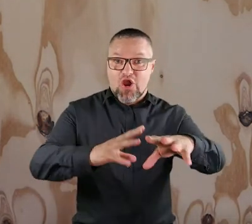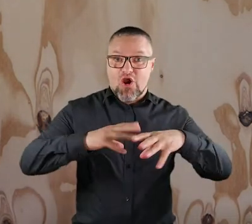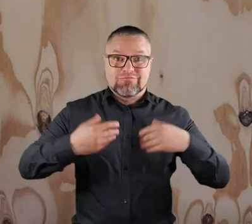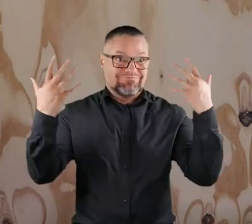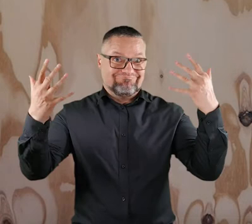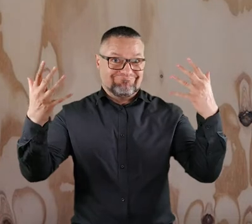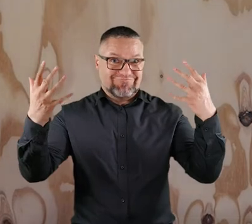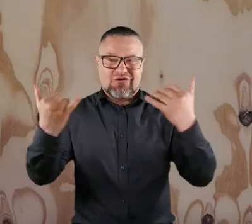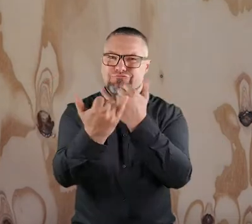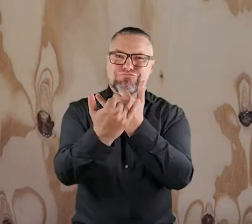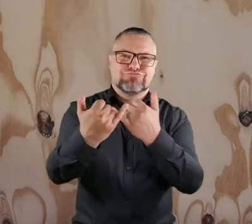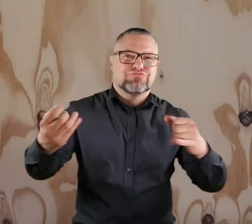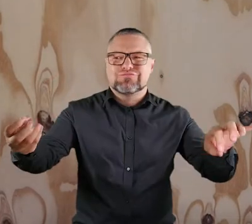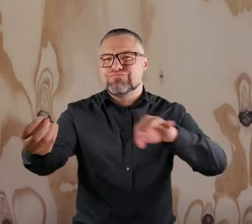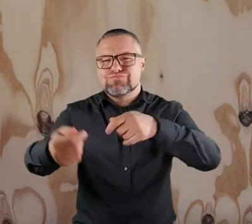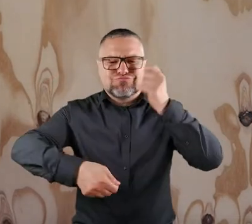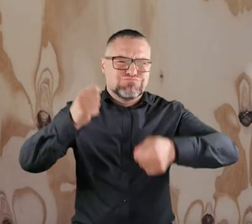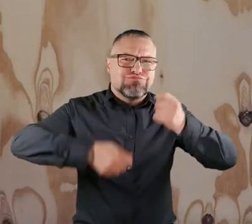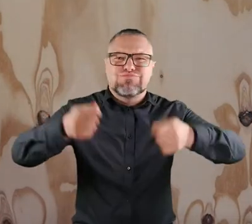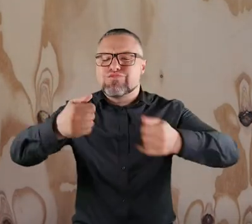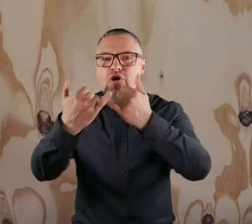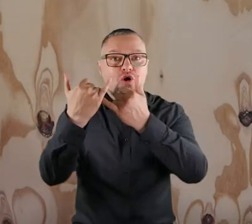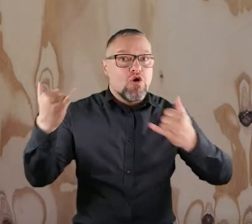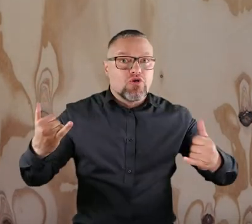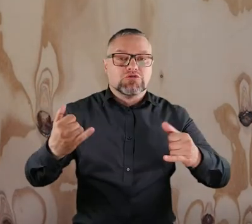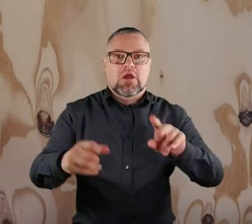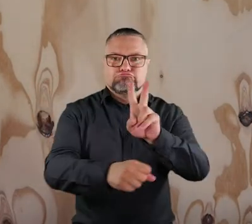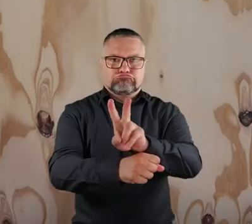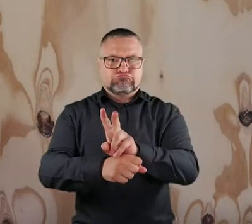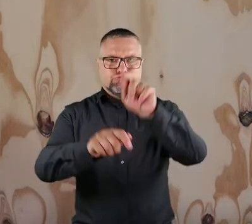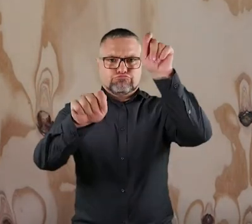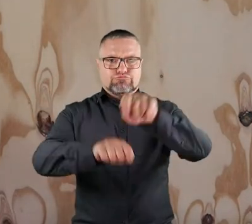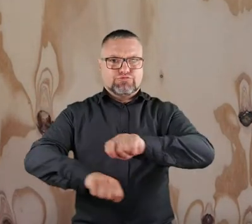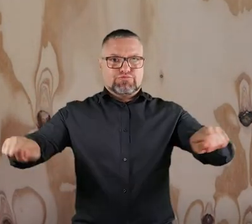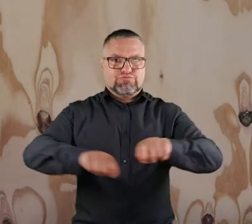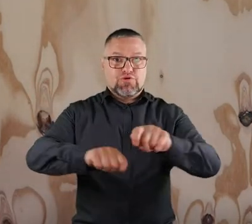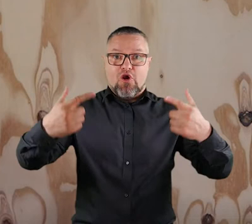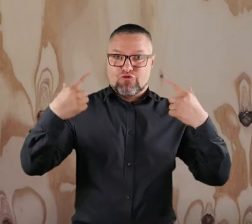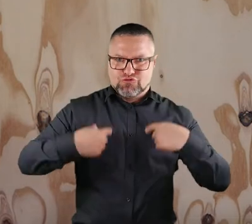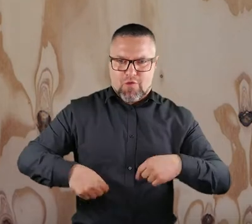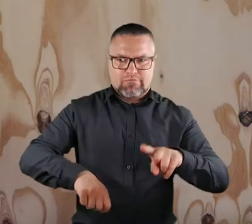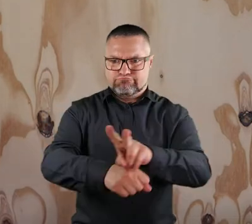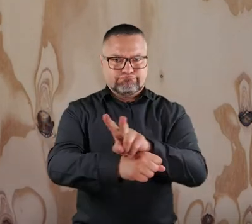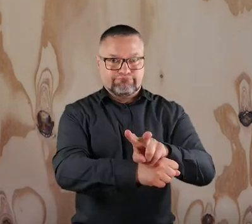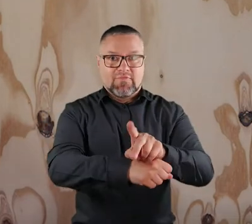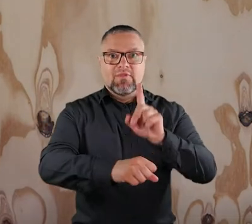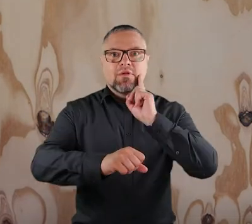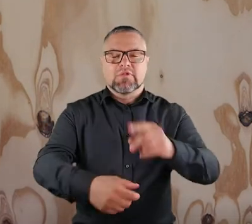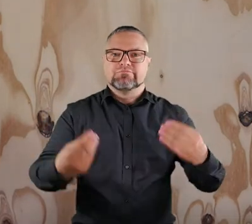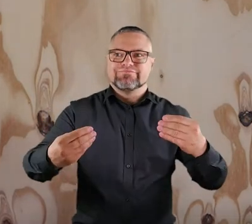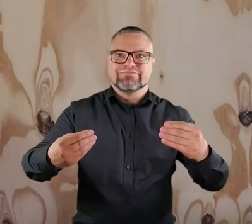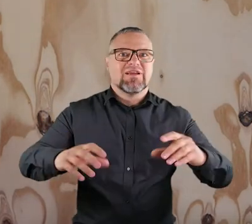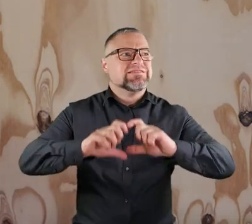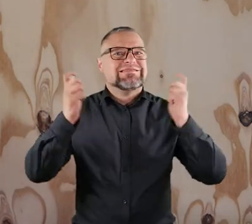dostają do rąk instrumenty perkusyjne i pod batutą dyrygenta stają się po